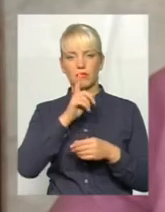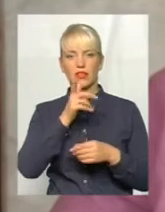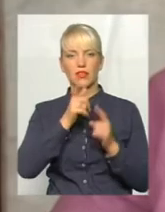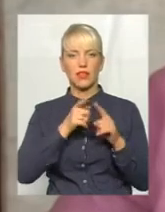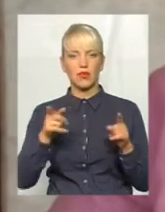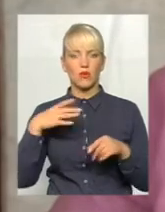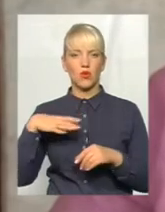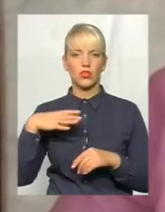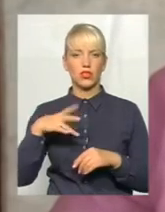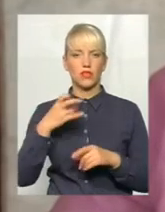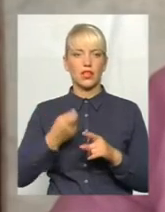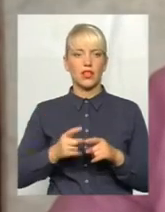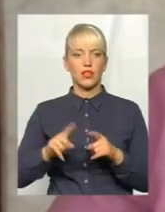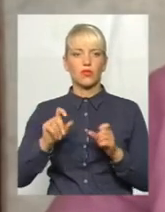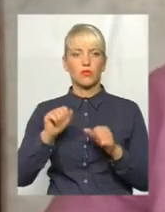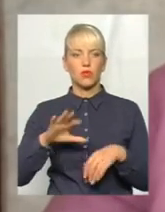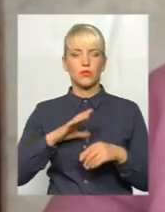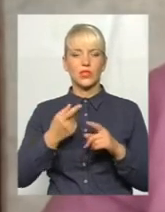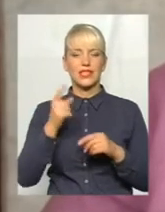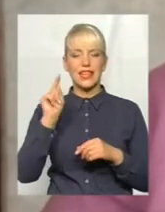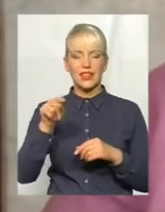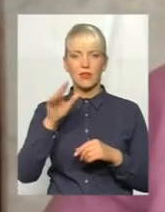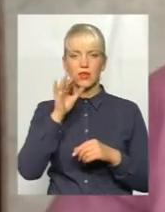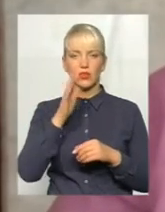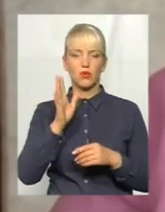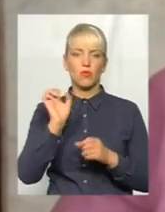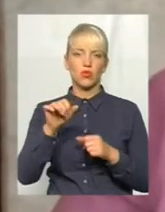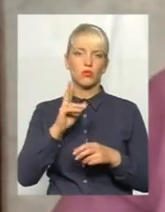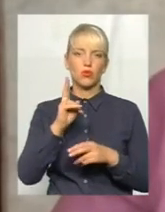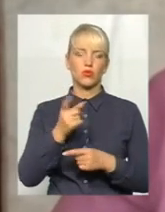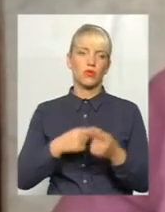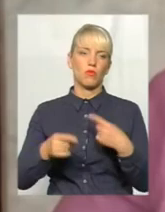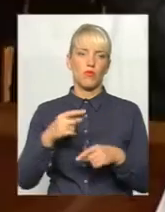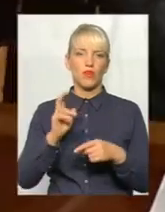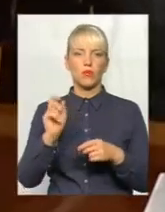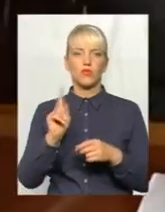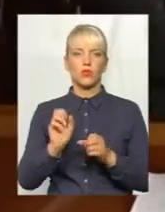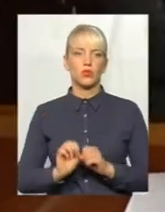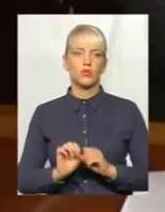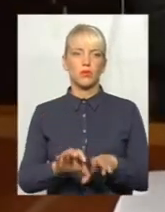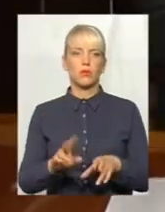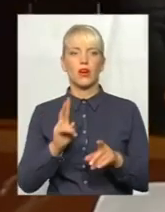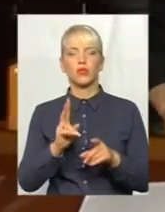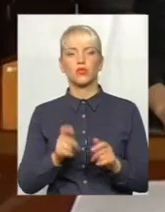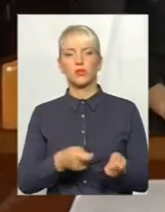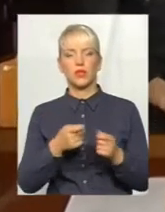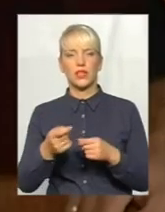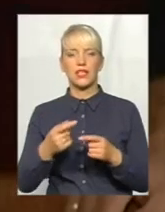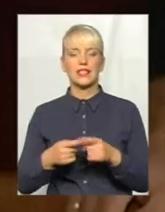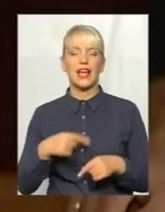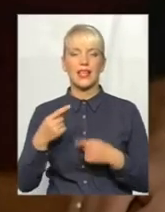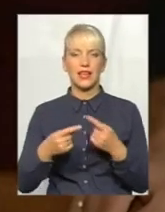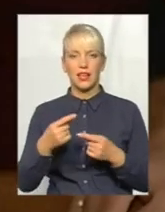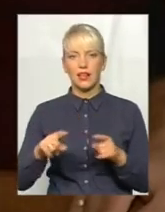очікування на те, що може за той період вам повернути паспорт, хтось його підкинути чи принесе. За кілька місяців паспорт відновили,